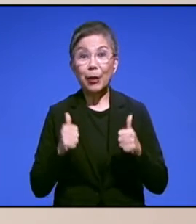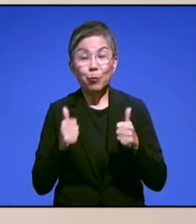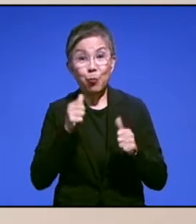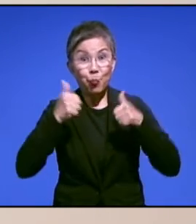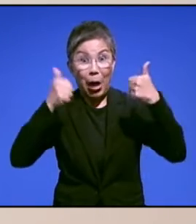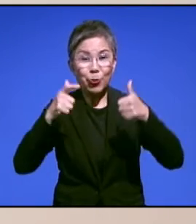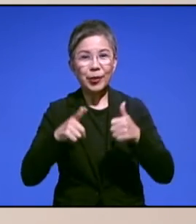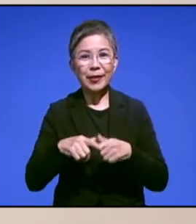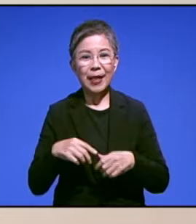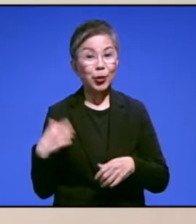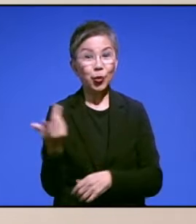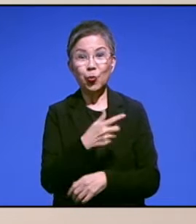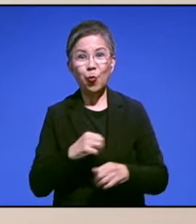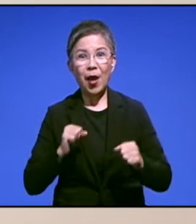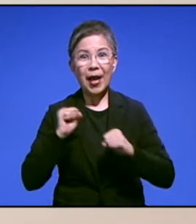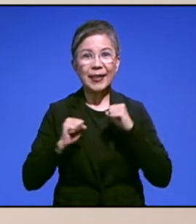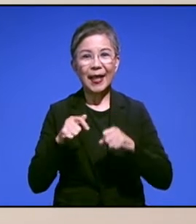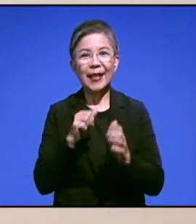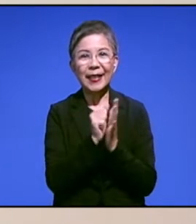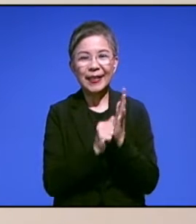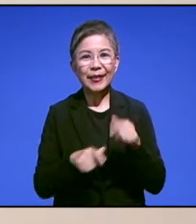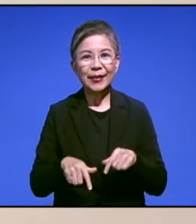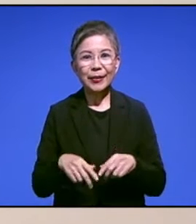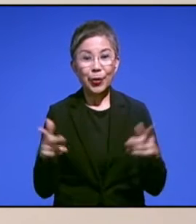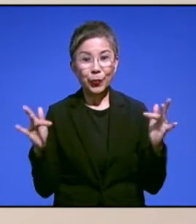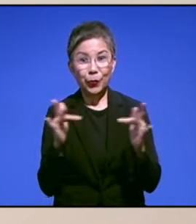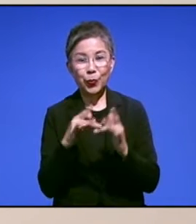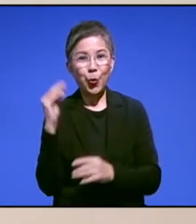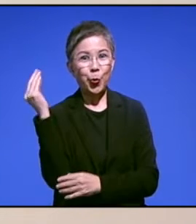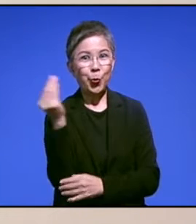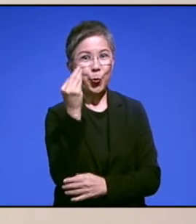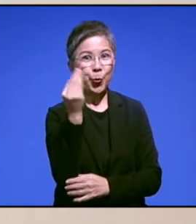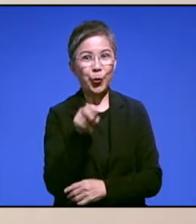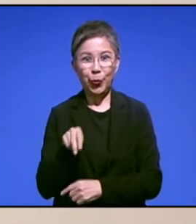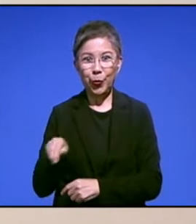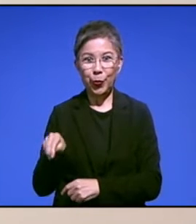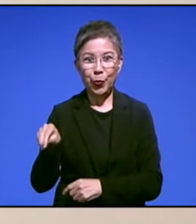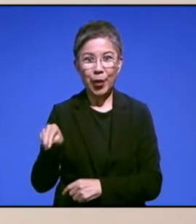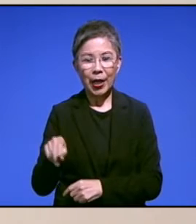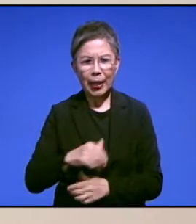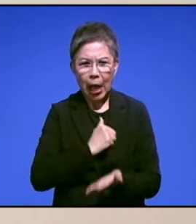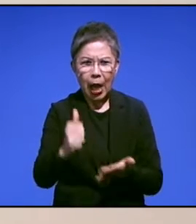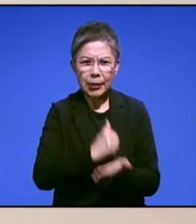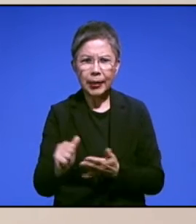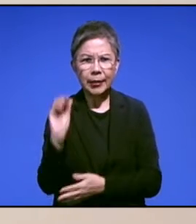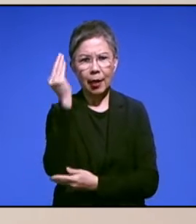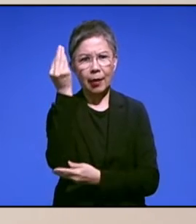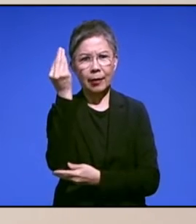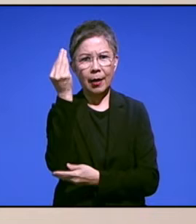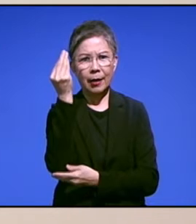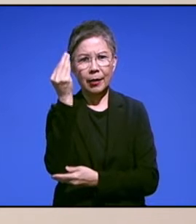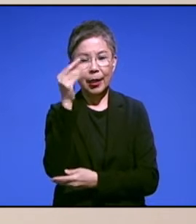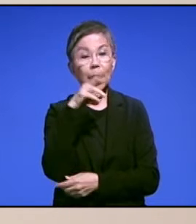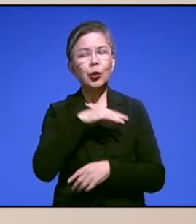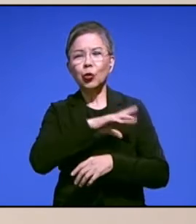seluruh kegiatan acara hut Jakarta adalah virtual tour, karena itu konten asli Jakarta yang mungkin